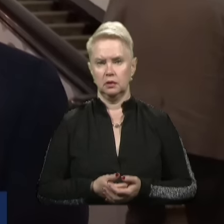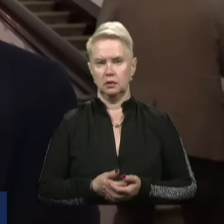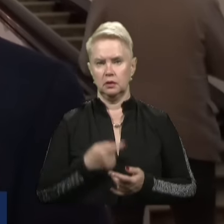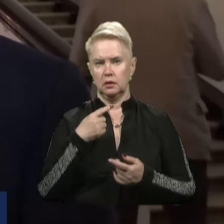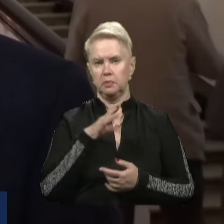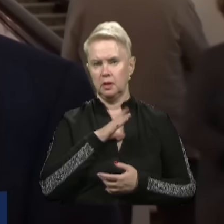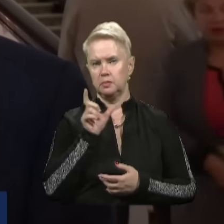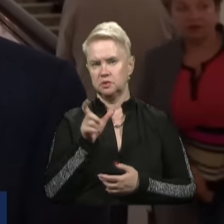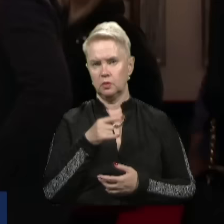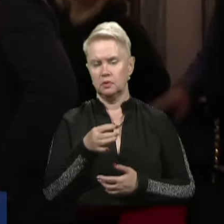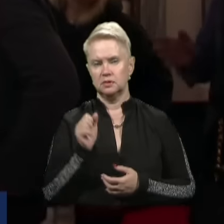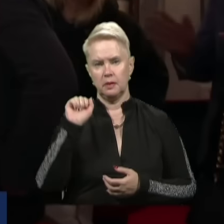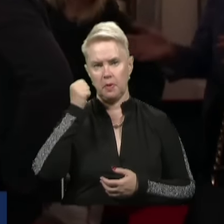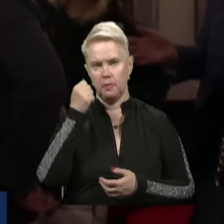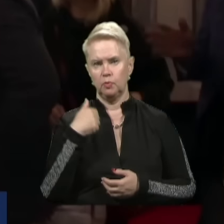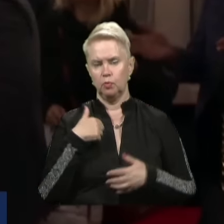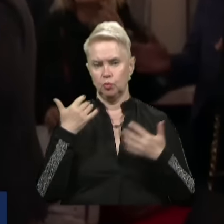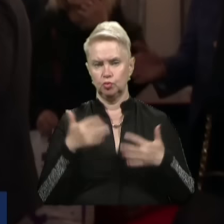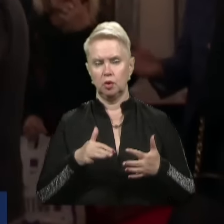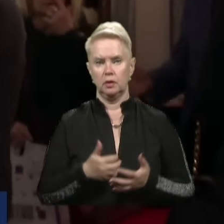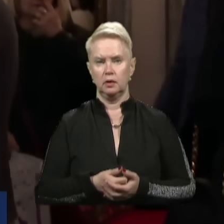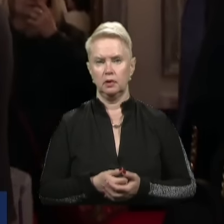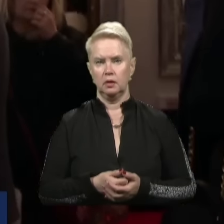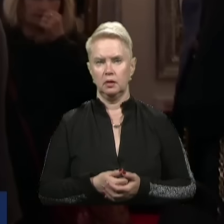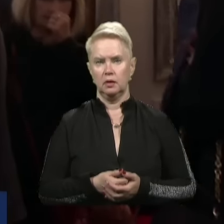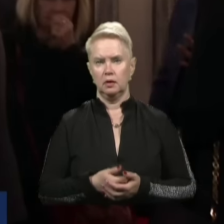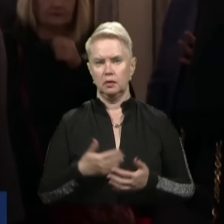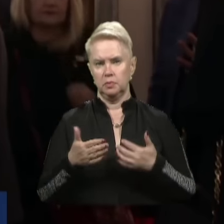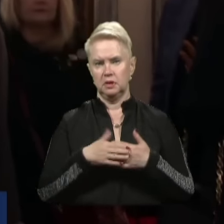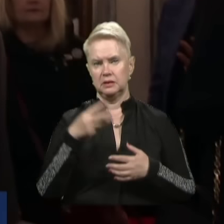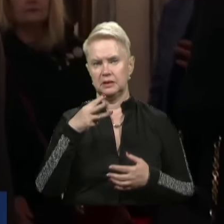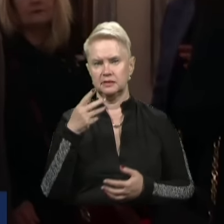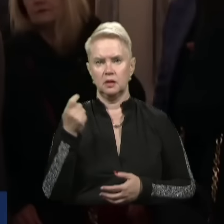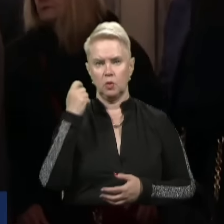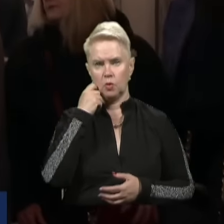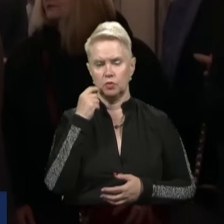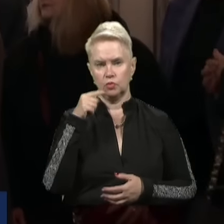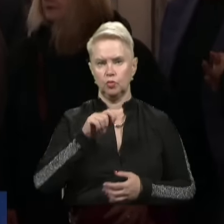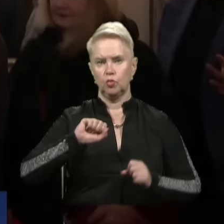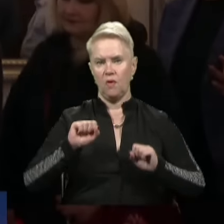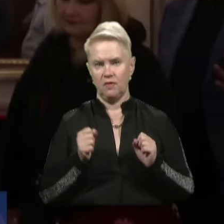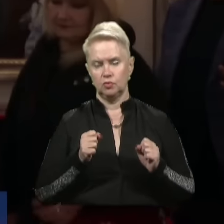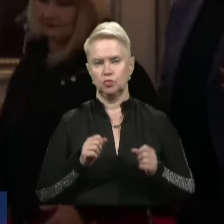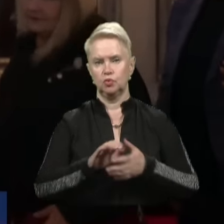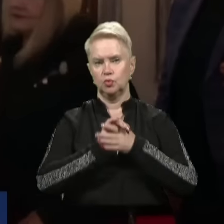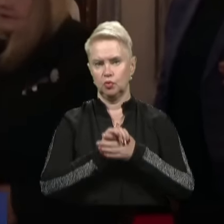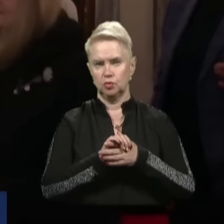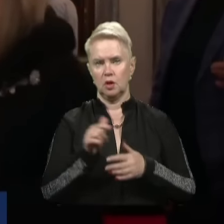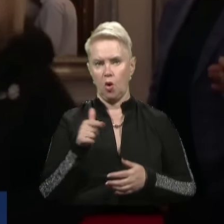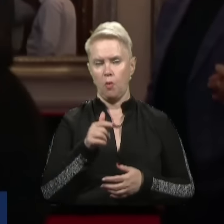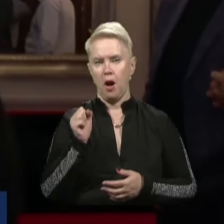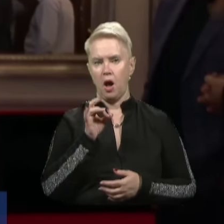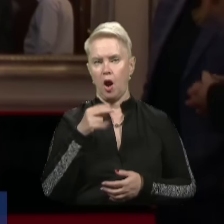епізоди, які запам'яталися. Ми вже десь біля 30 років товаришуємо, дружимо з Григорієм